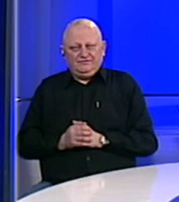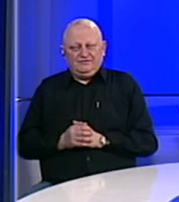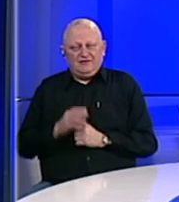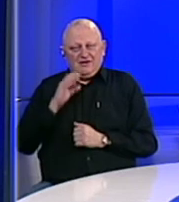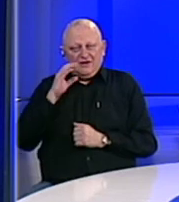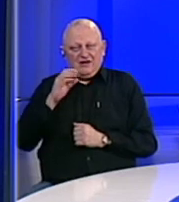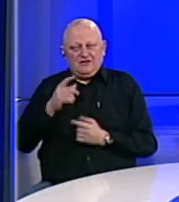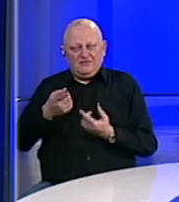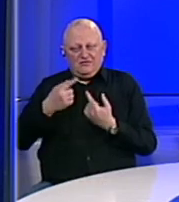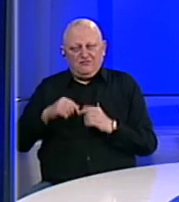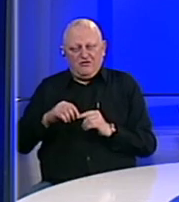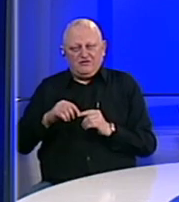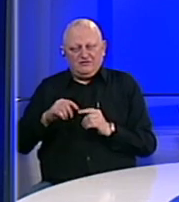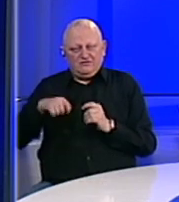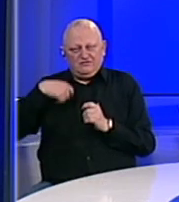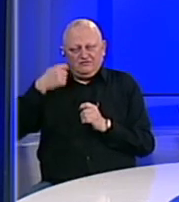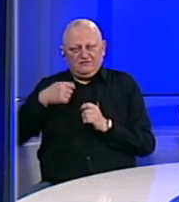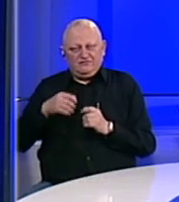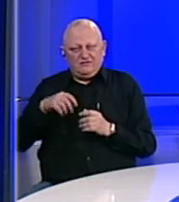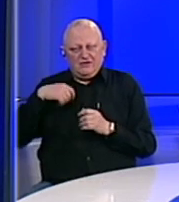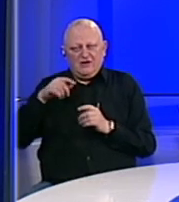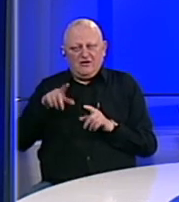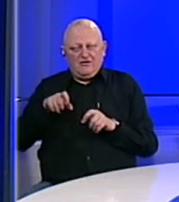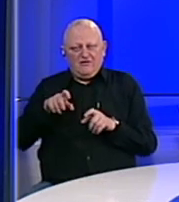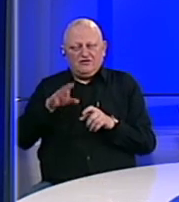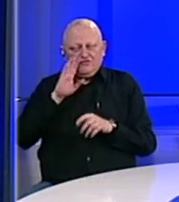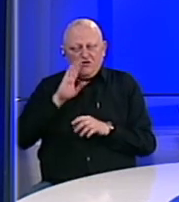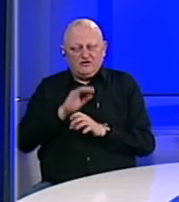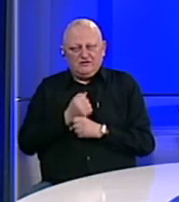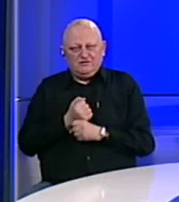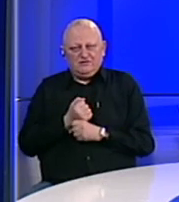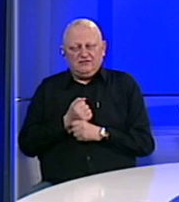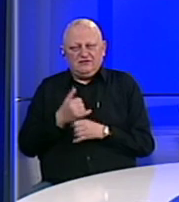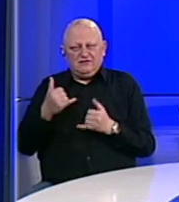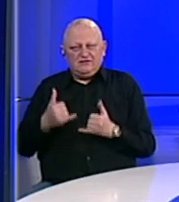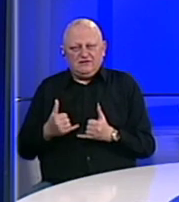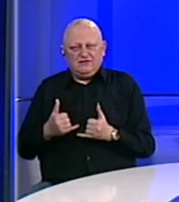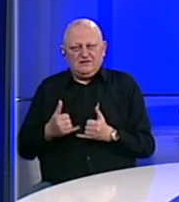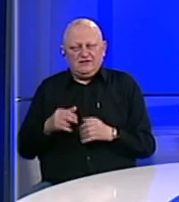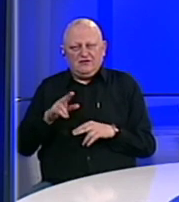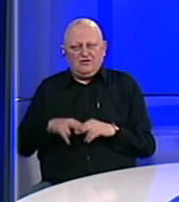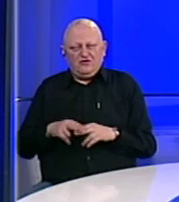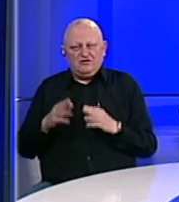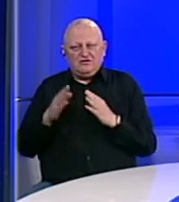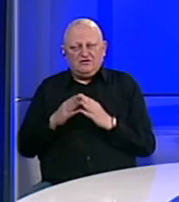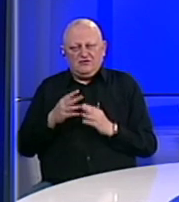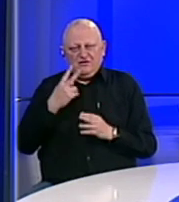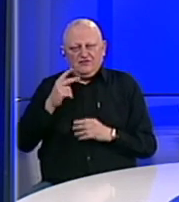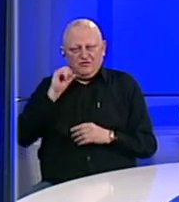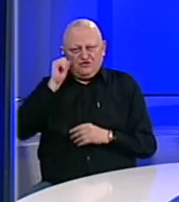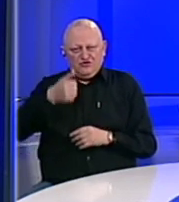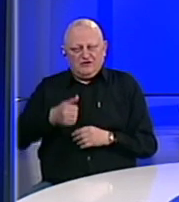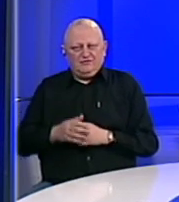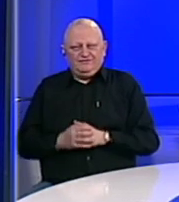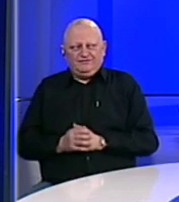Gledali ste posebno izdanje emisije koronavirusu u BiH za danas. Ostanite kući i vidimo se sutra.